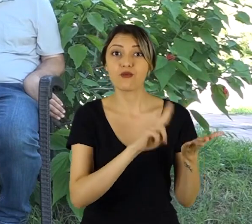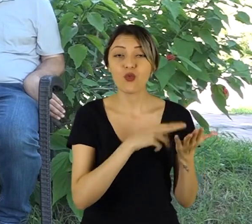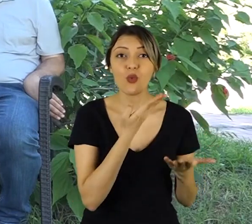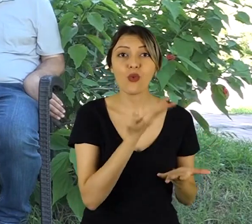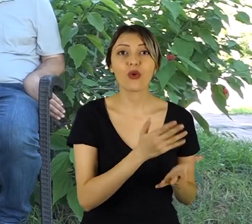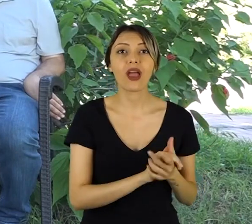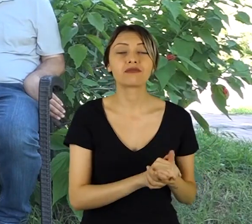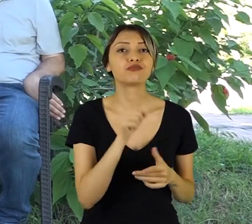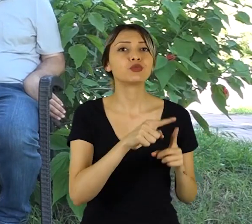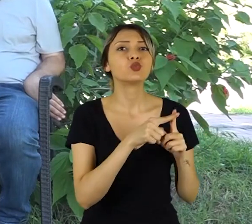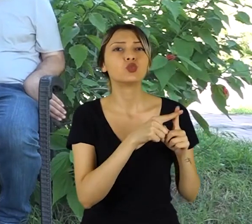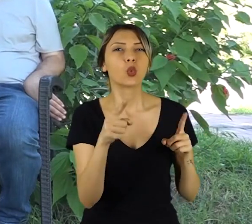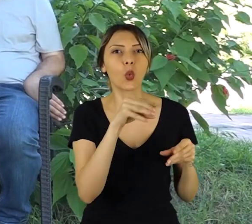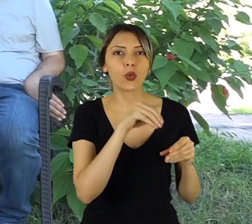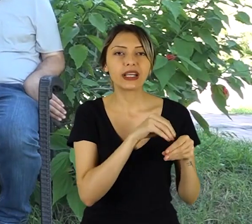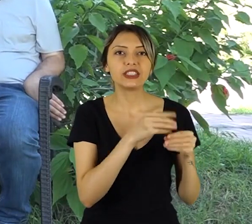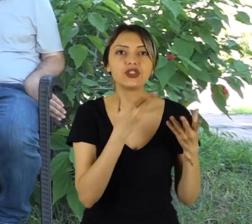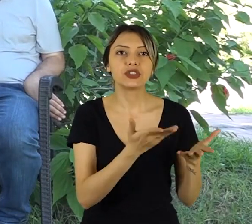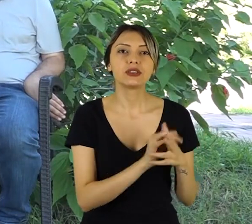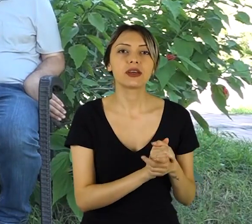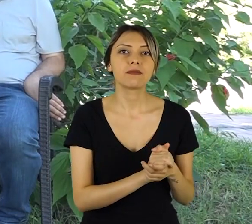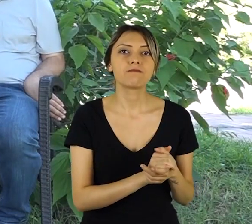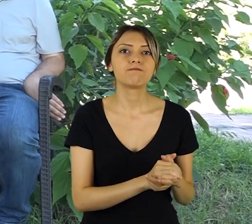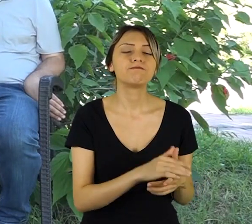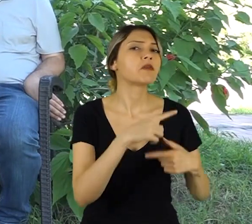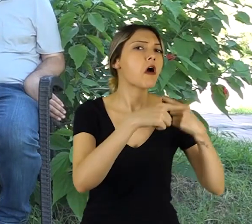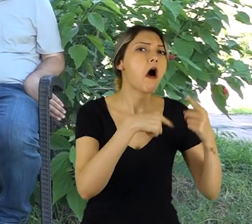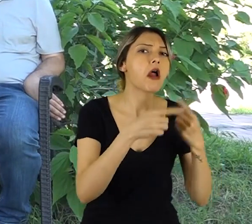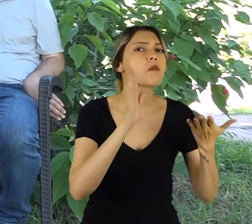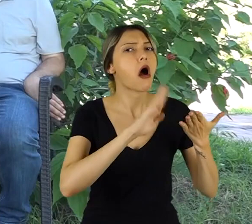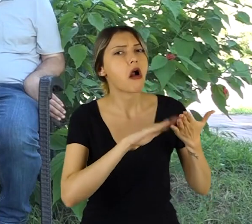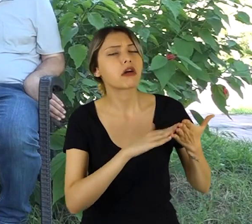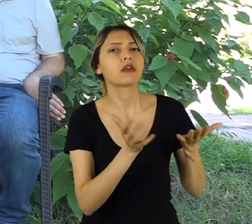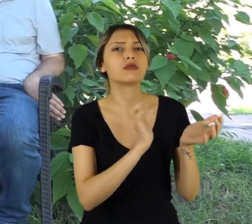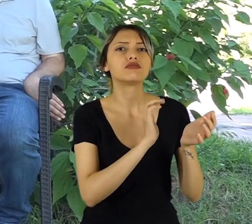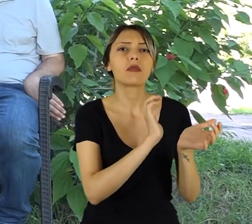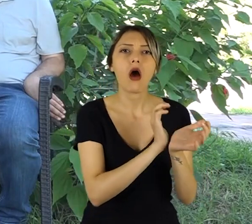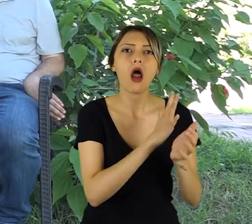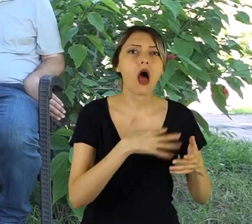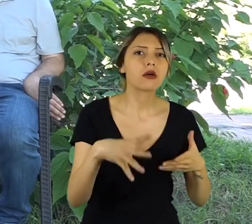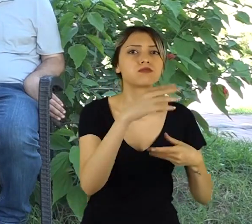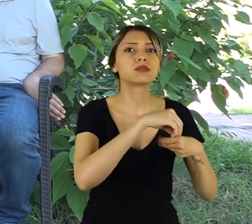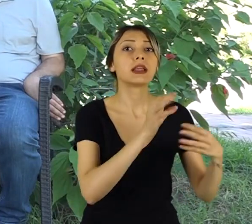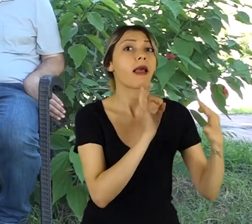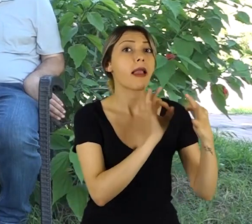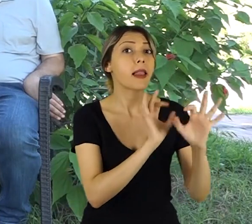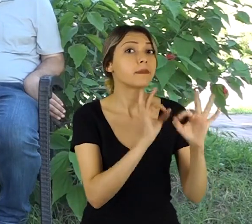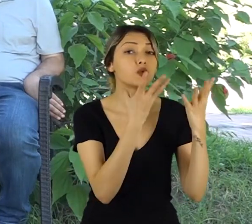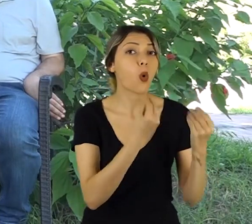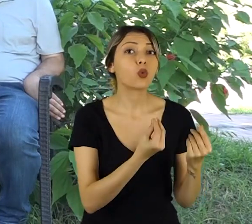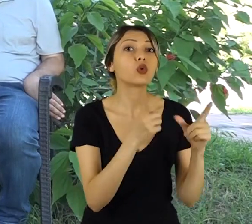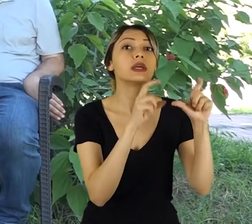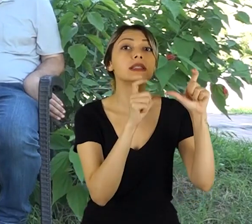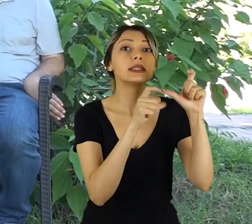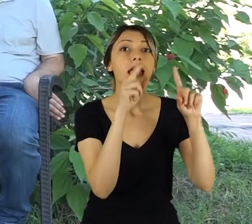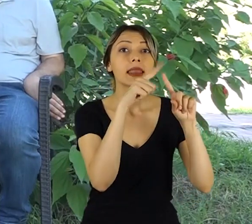Bu süreçte eş, dost, akraba, arkadaşlarla iletişiminiz nasıl oldu? Sivil toplum örgütleriyle